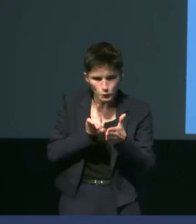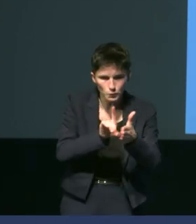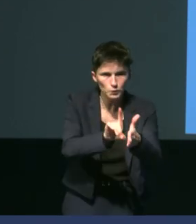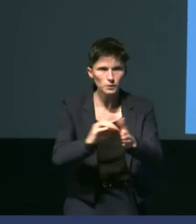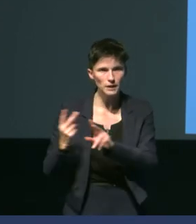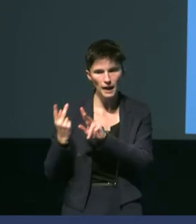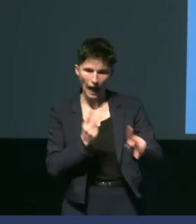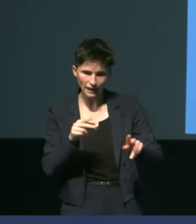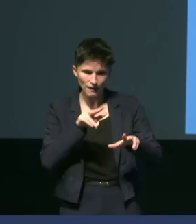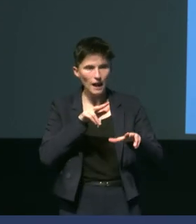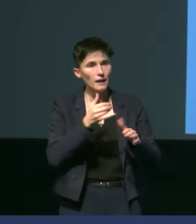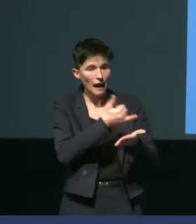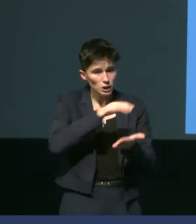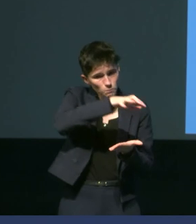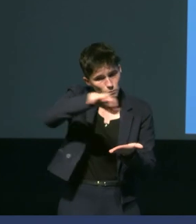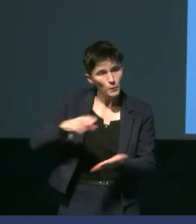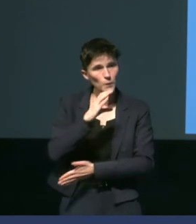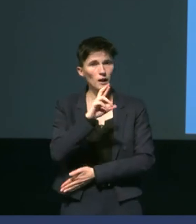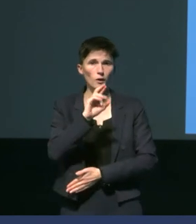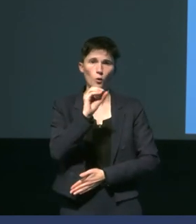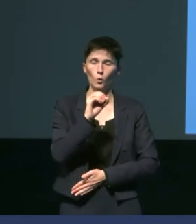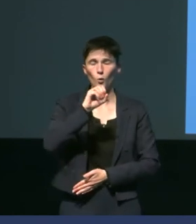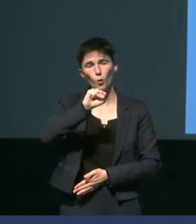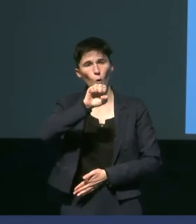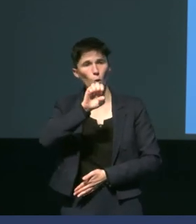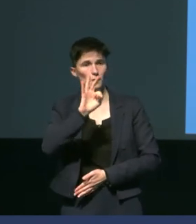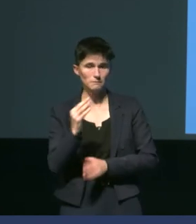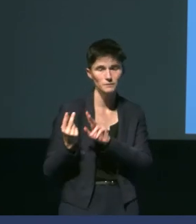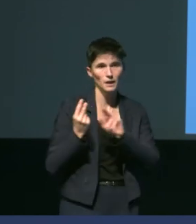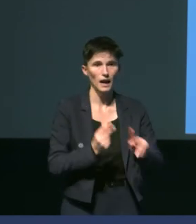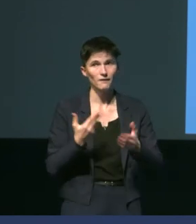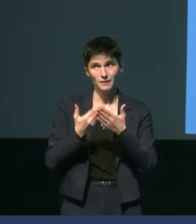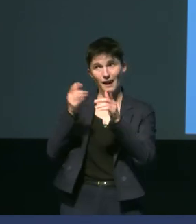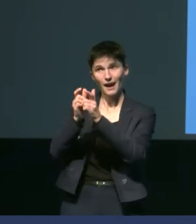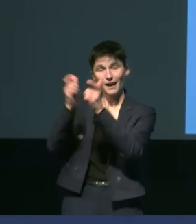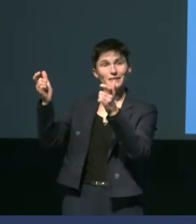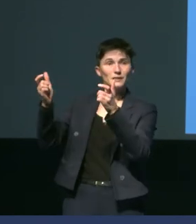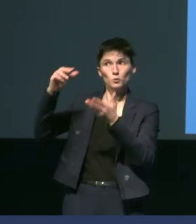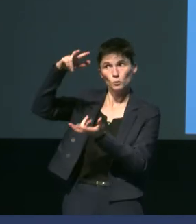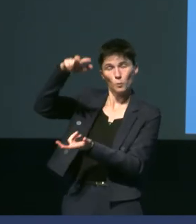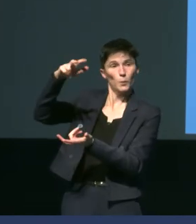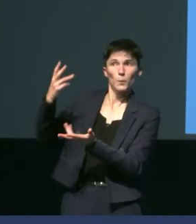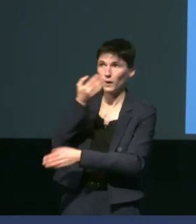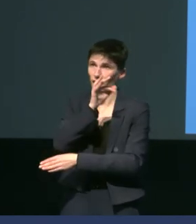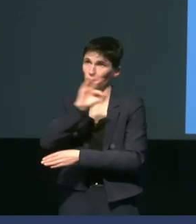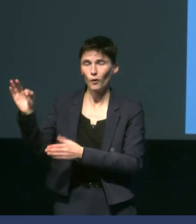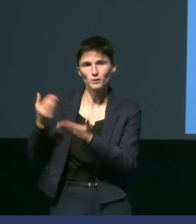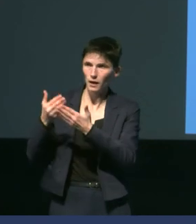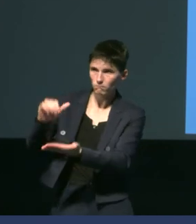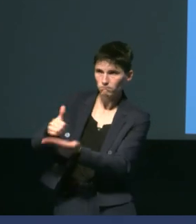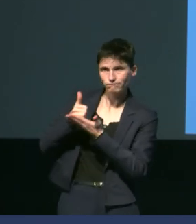l'archipel de crozet ici dans le cadre tout ça a été soutenu dans par l'institut polaire français dans le cadre de deux programmes scientifiques